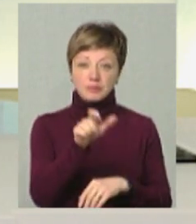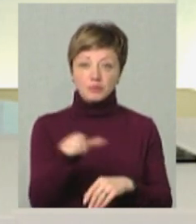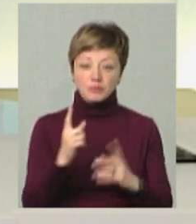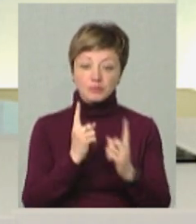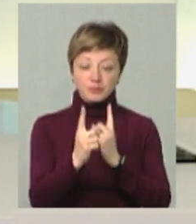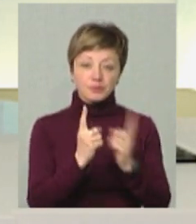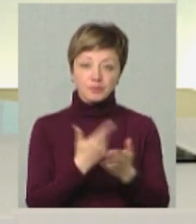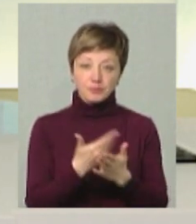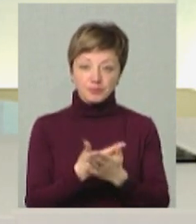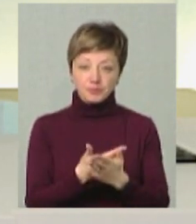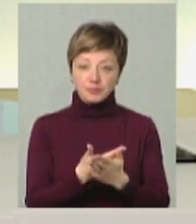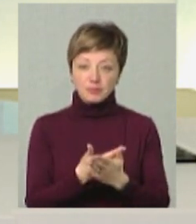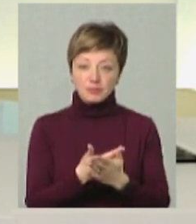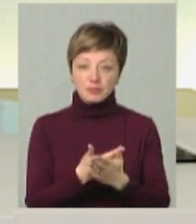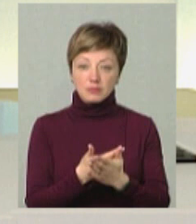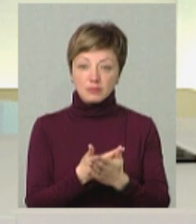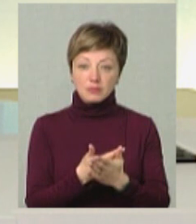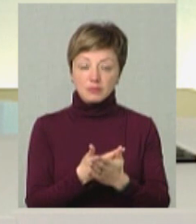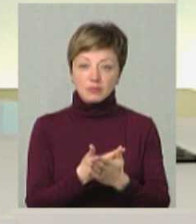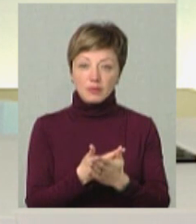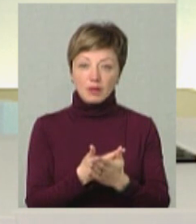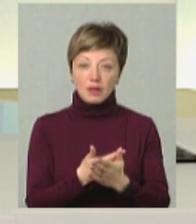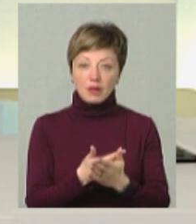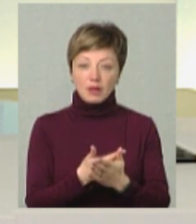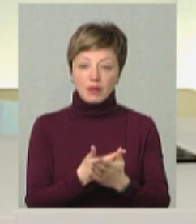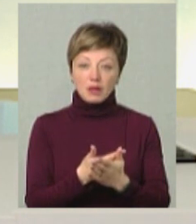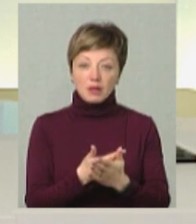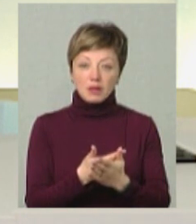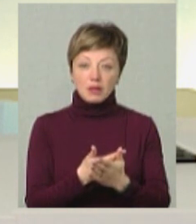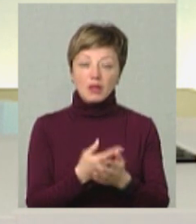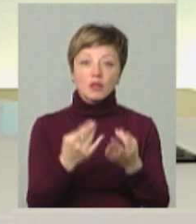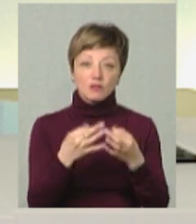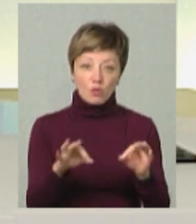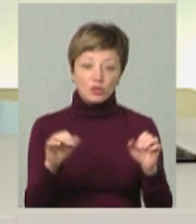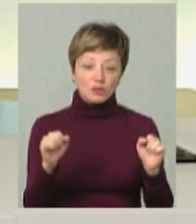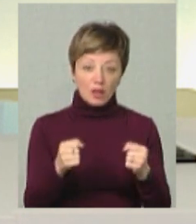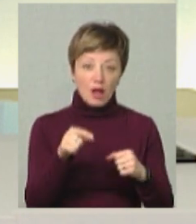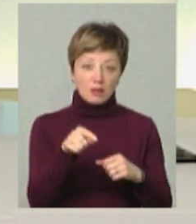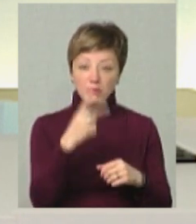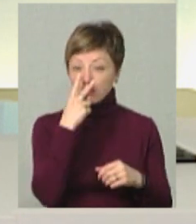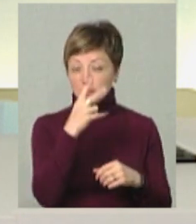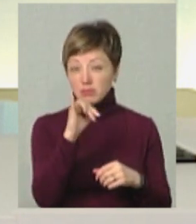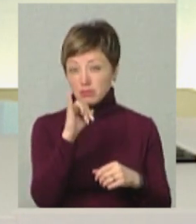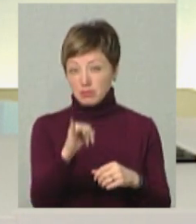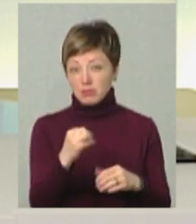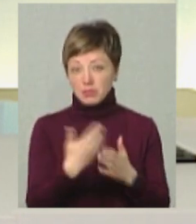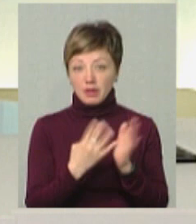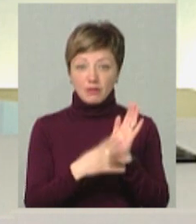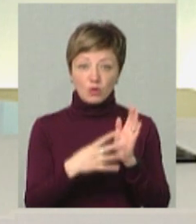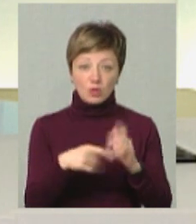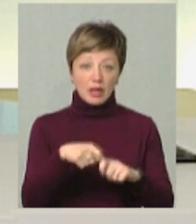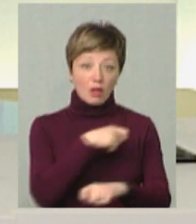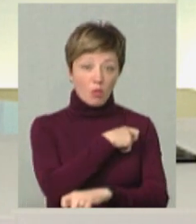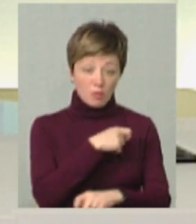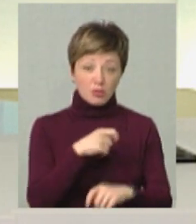рухались, наприклад, скажімо так, по якійсь територіальній дорозі, по іншій дорозі з дозволеною швидкістю, там, грубо кажучи 90-х кілометрів на